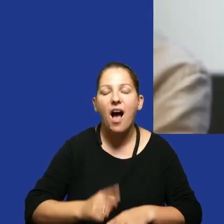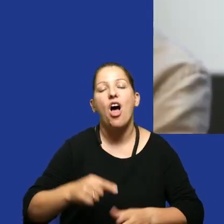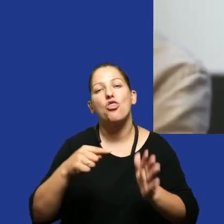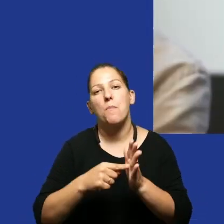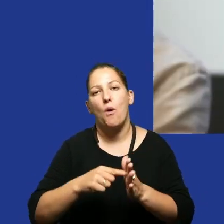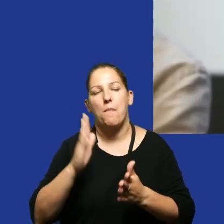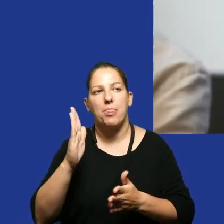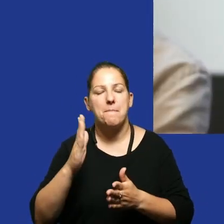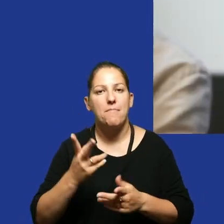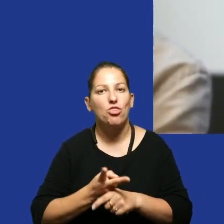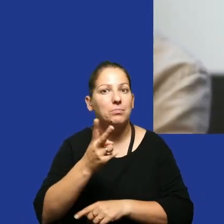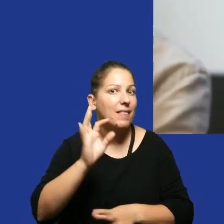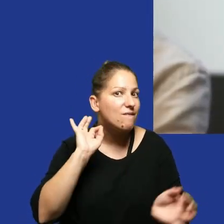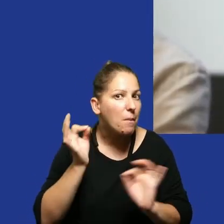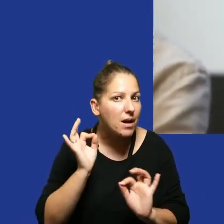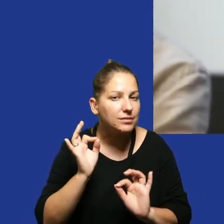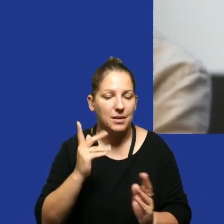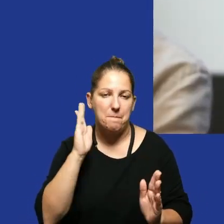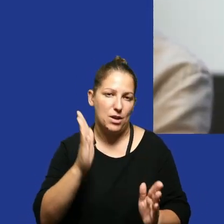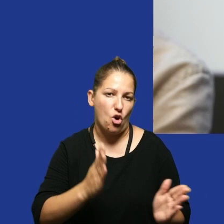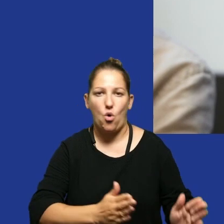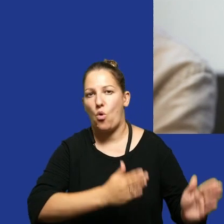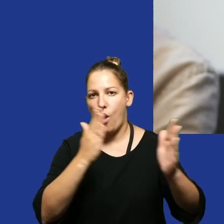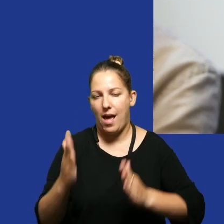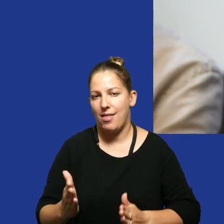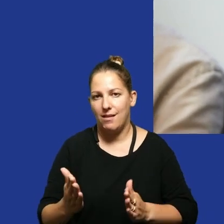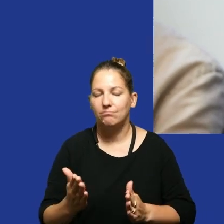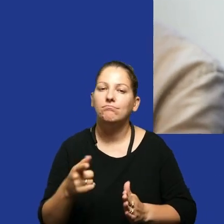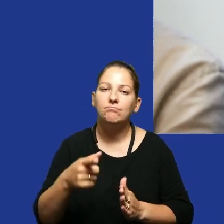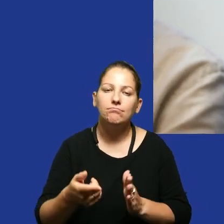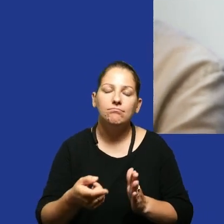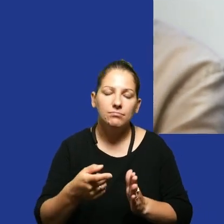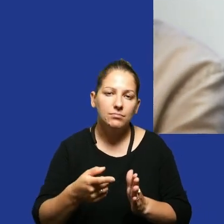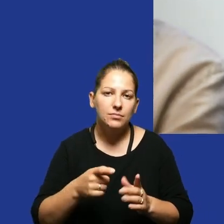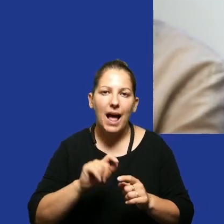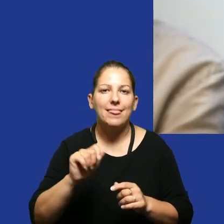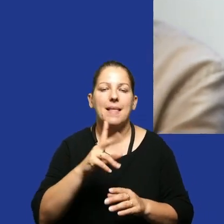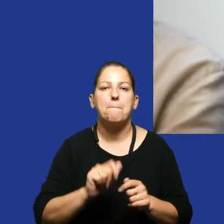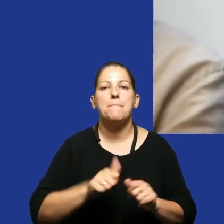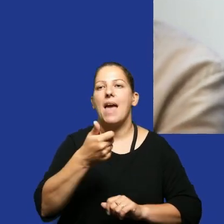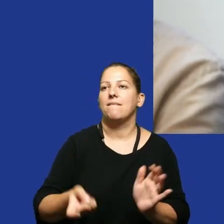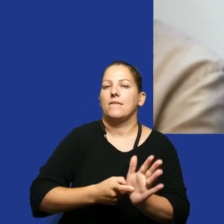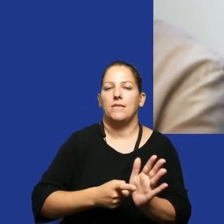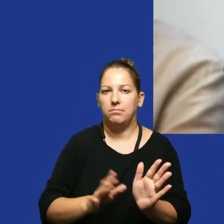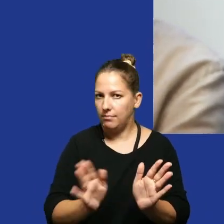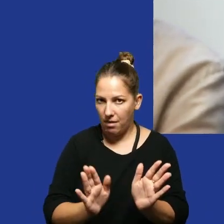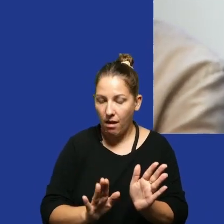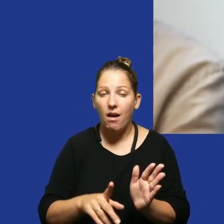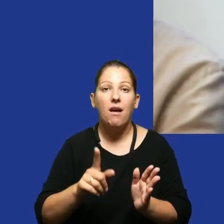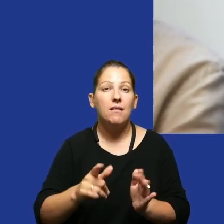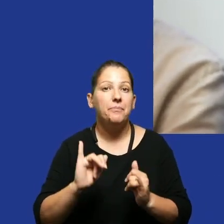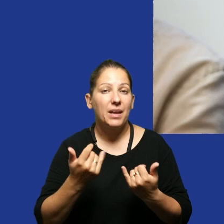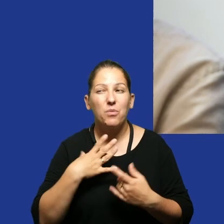niech ten nie wiem dostęp do informacji będzie kolejnym jakby dopiero kolejnym krokiem a nie pierwszym no bo